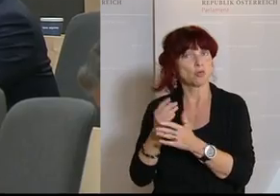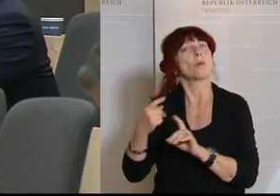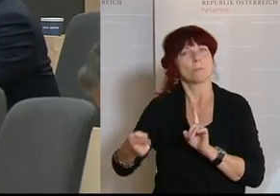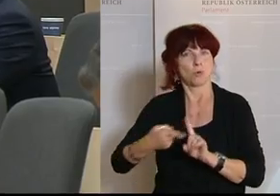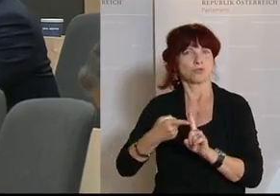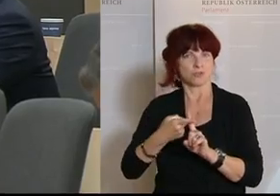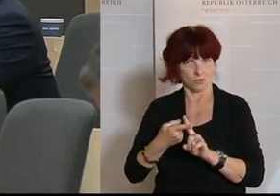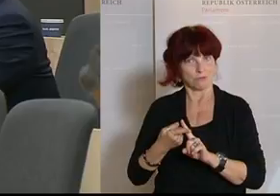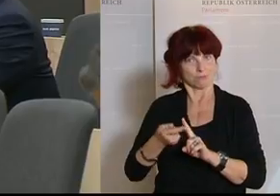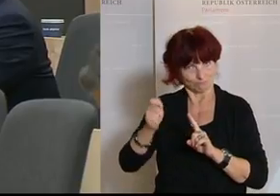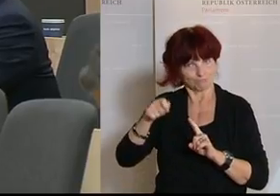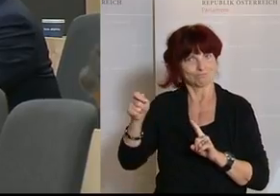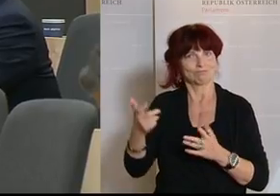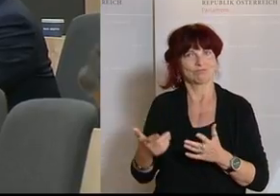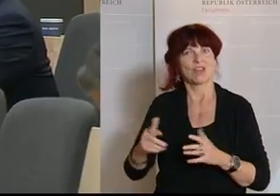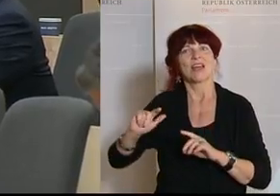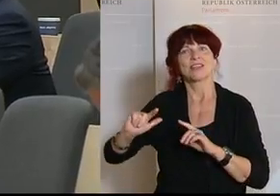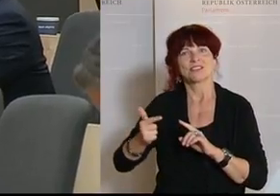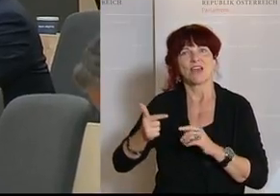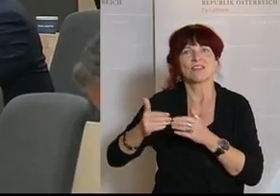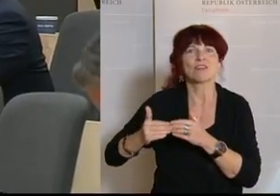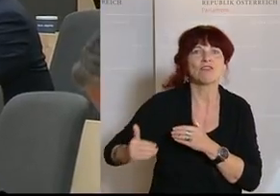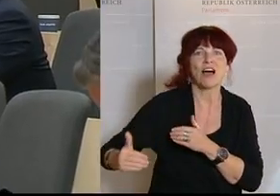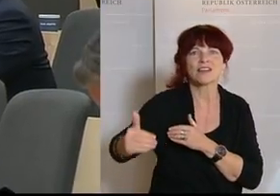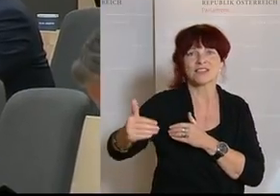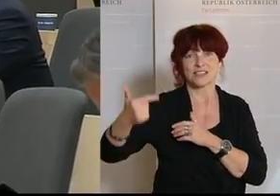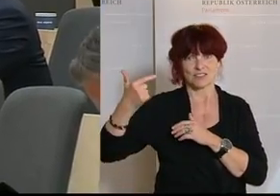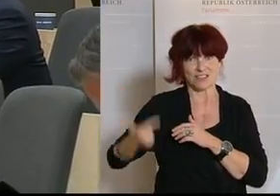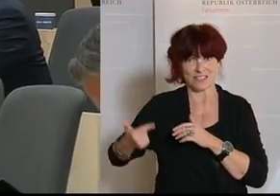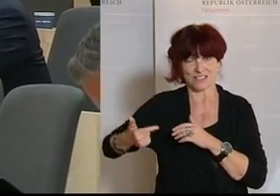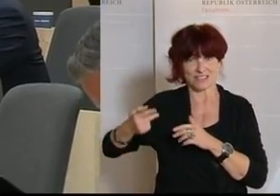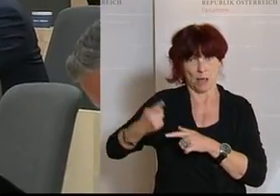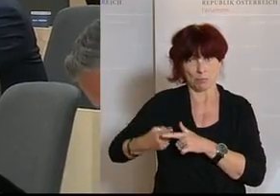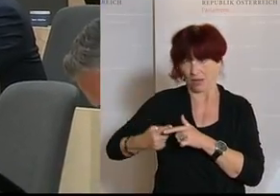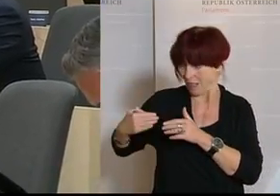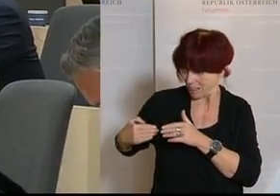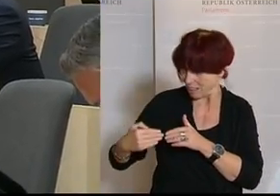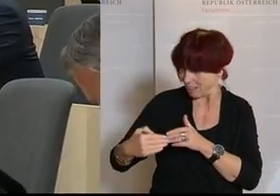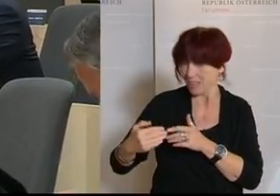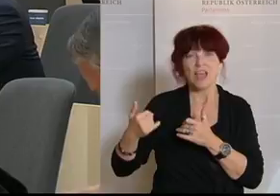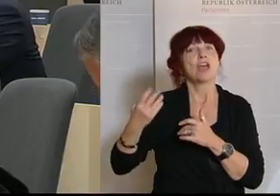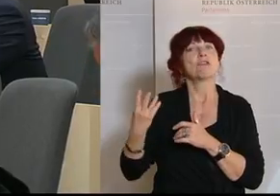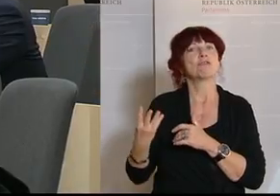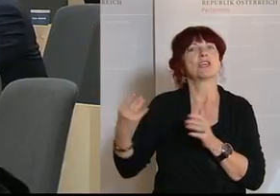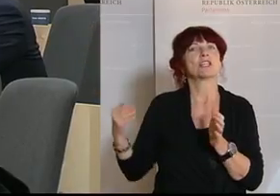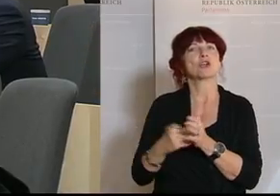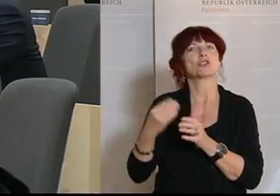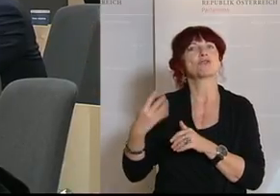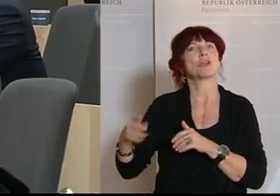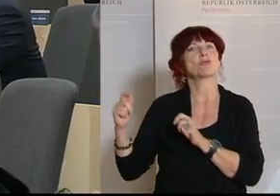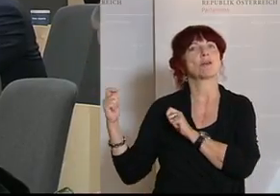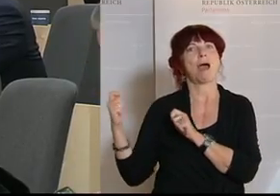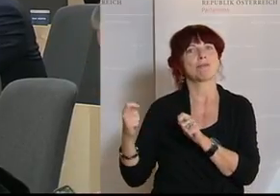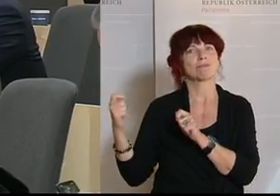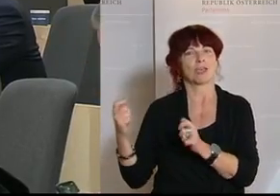jetzt, seit der zweiten Phase, seit dem 20. April, eine Woche, ein bisschen mehr als eine Woche her, wurden bereits 4.400 Anträge gestellt.